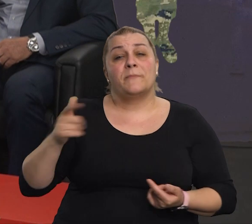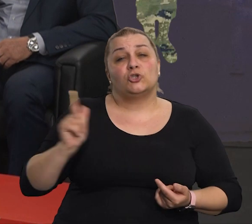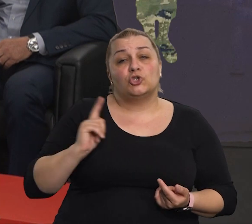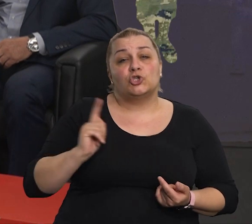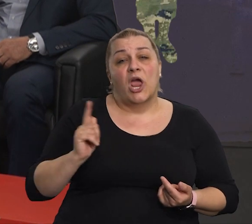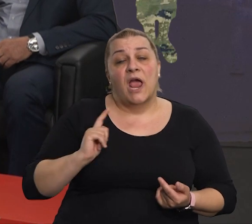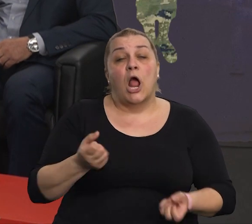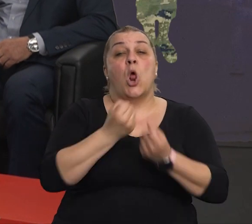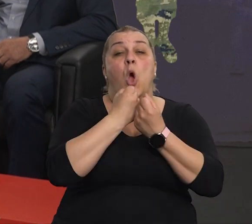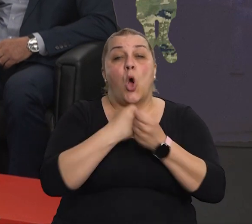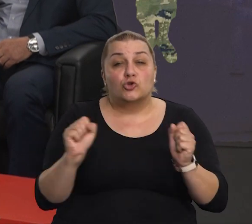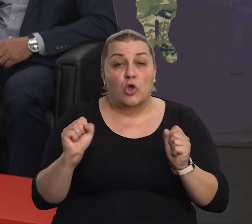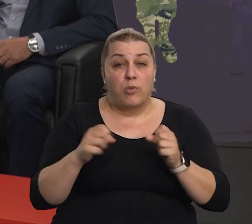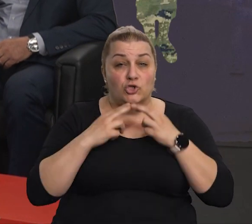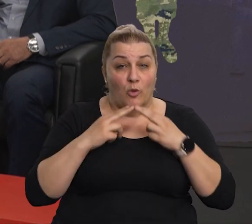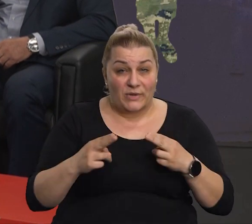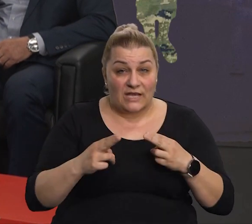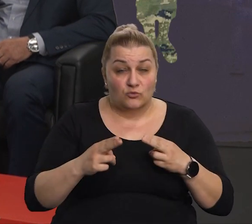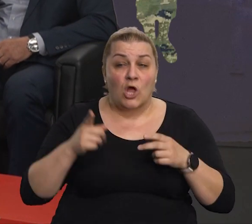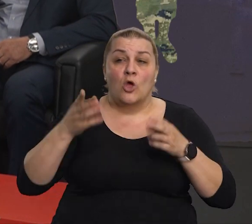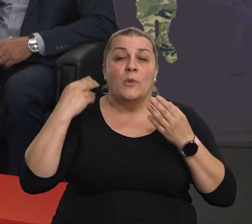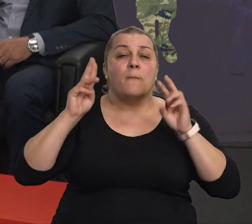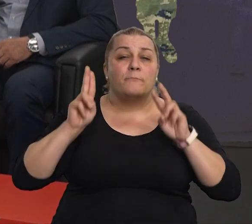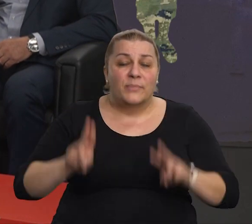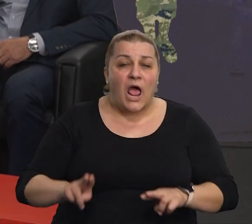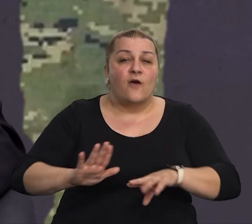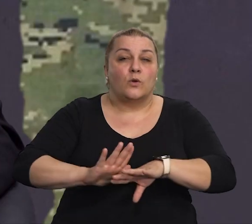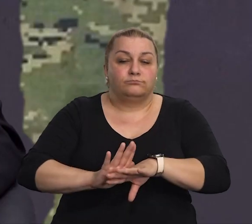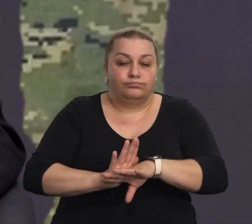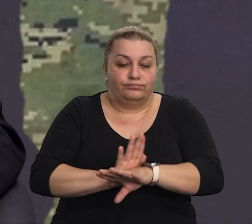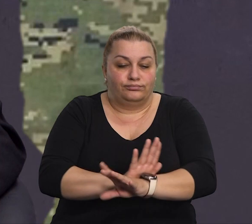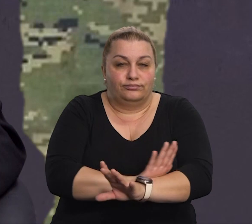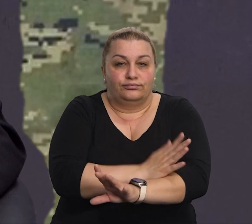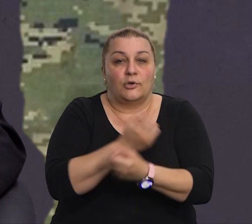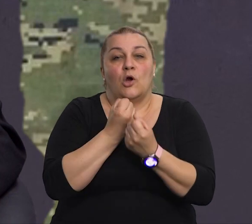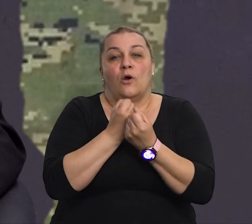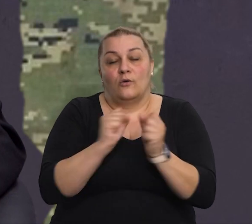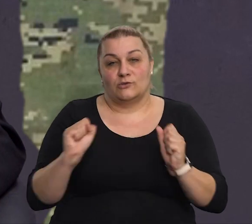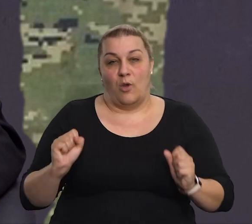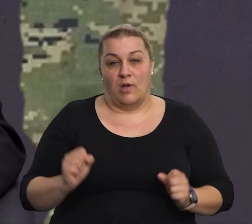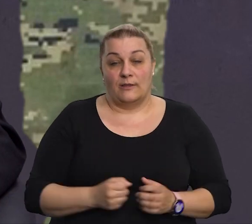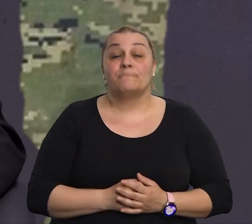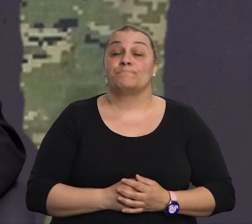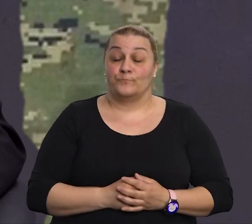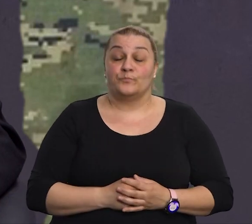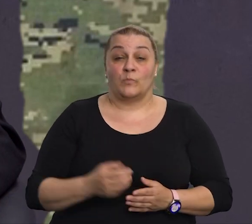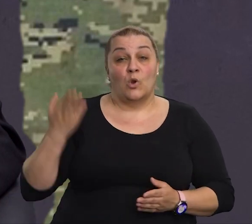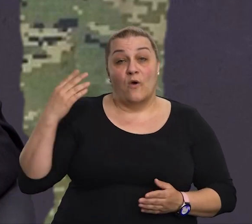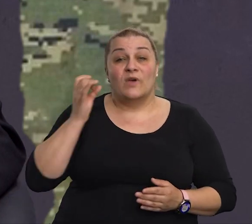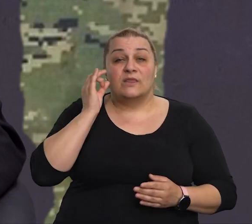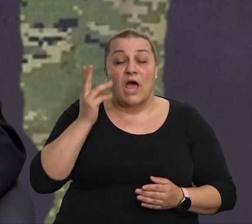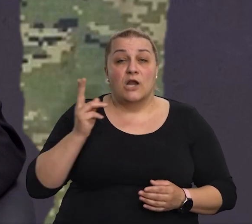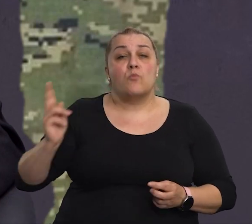presudu i to su bili zaista emotivni trenuci. Pa vidite, ti dani ponosa i